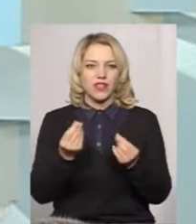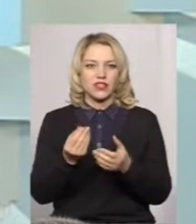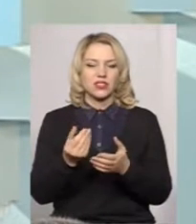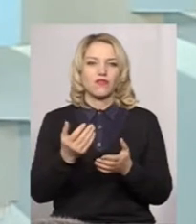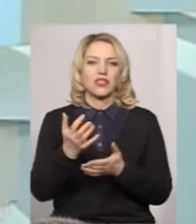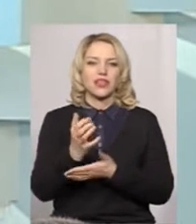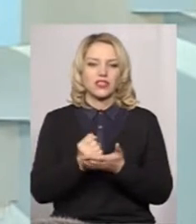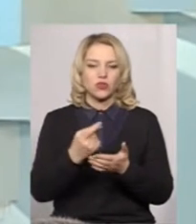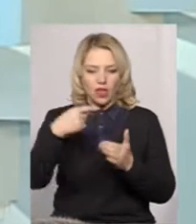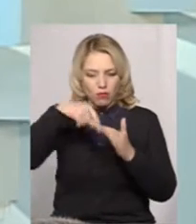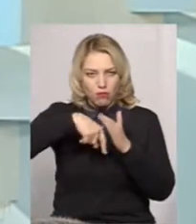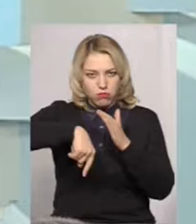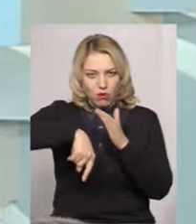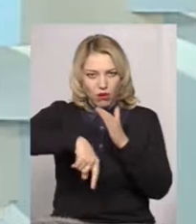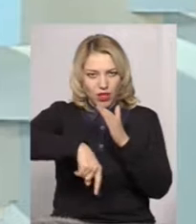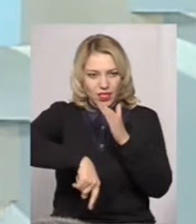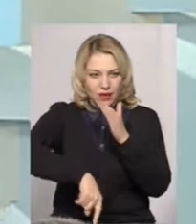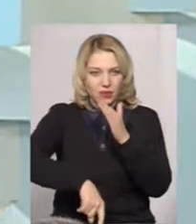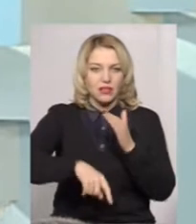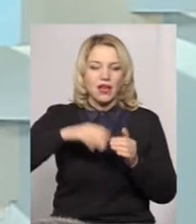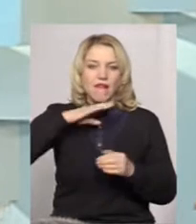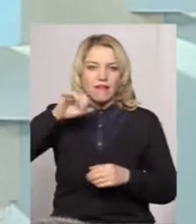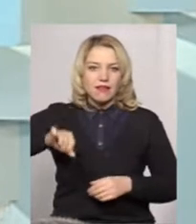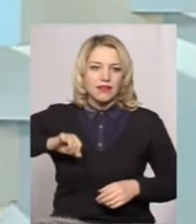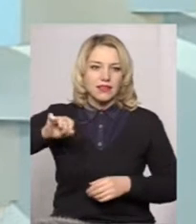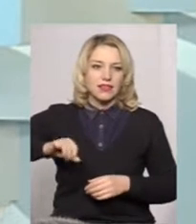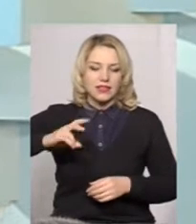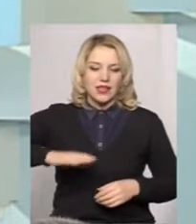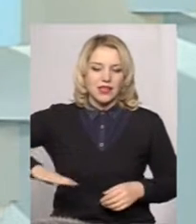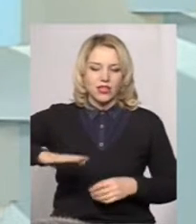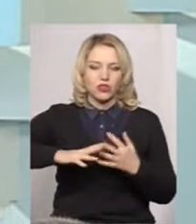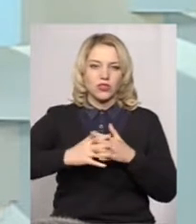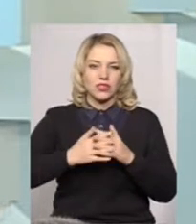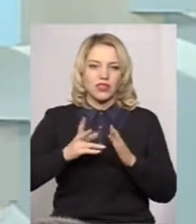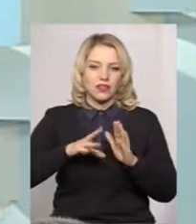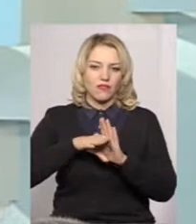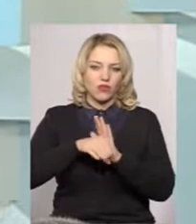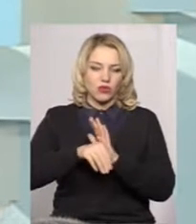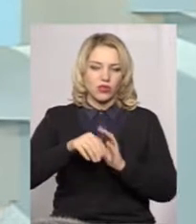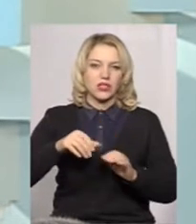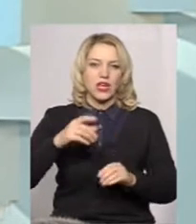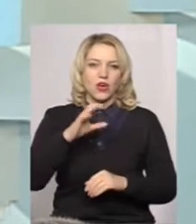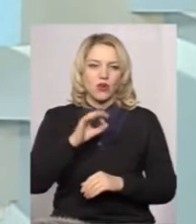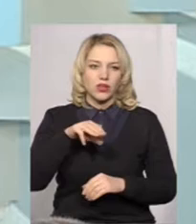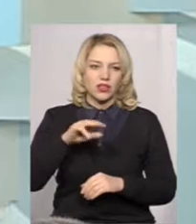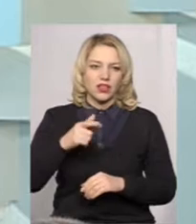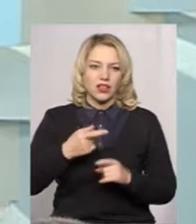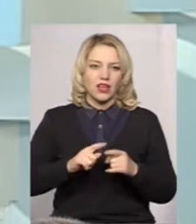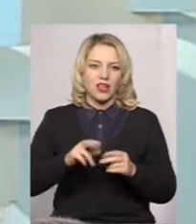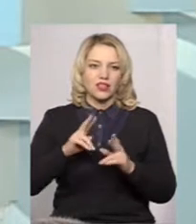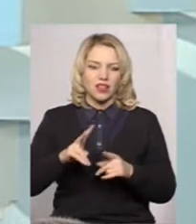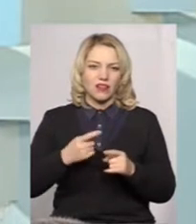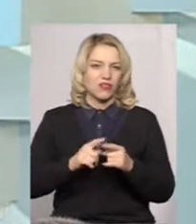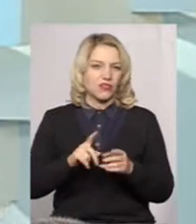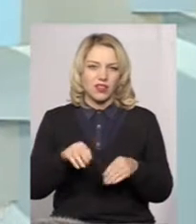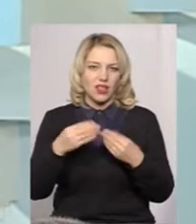поглиблення, бодай, які ось керниць на території сіл, які входять до складу ОТГ, як виявилося, це не завжди привело до